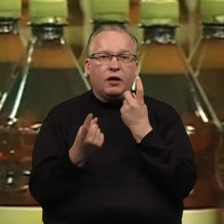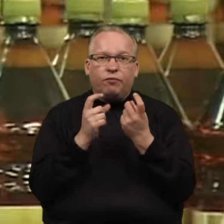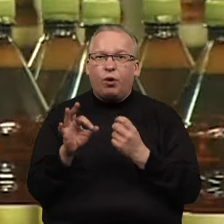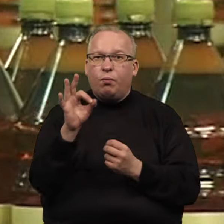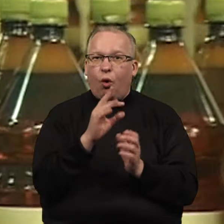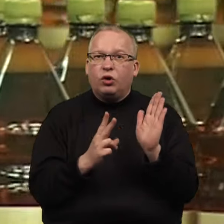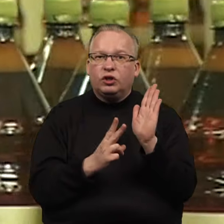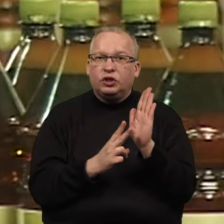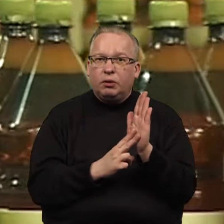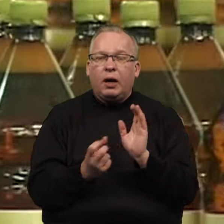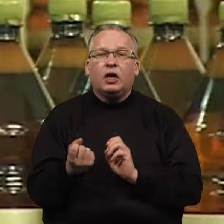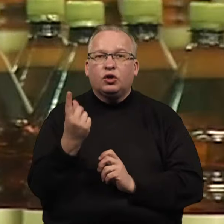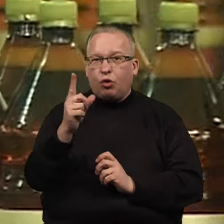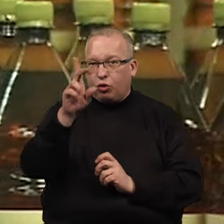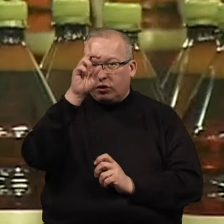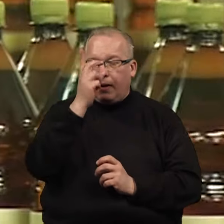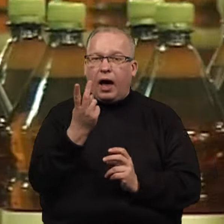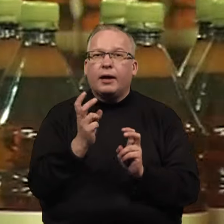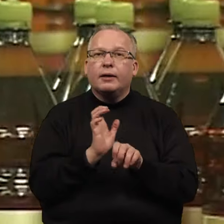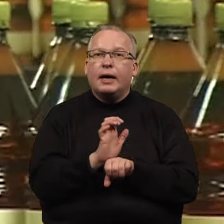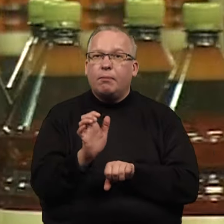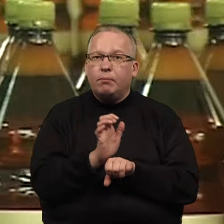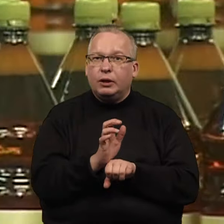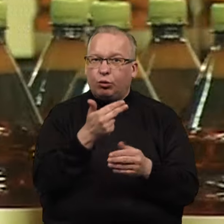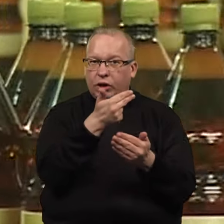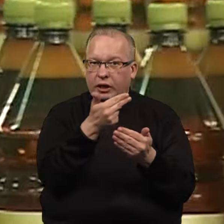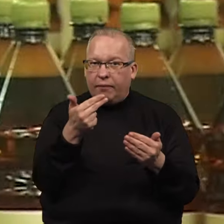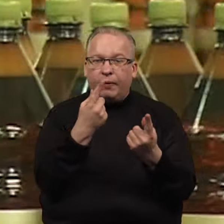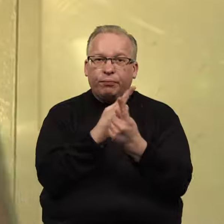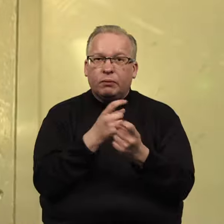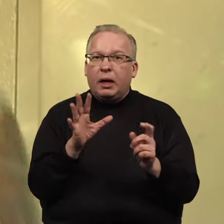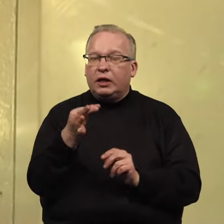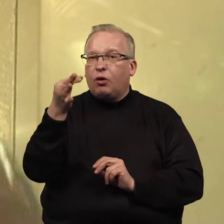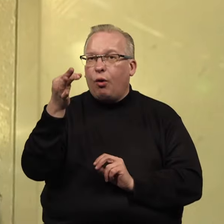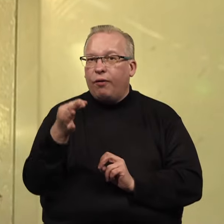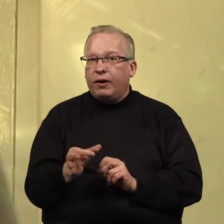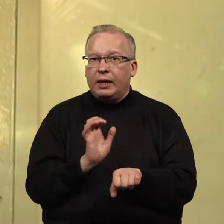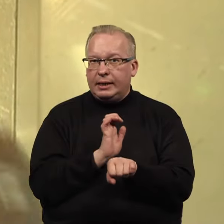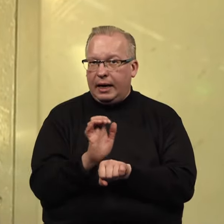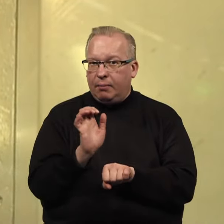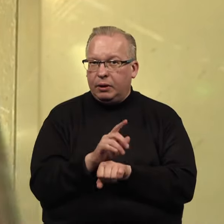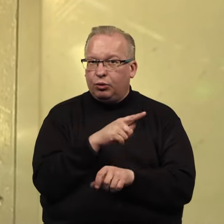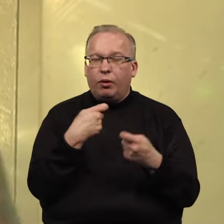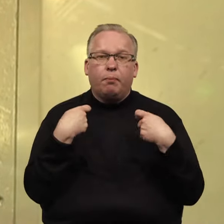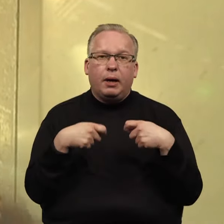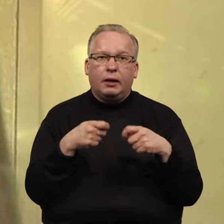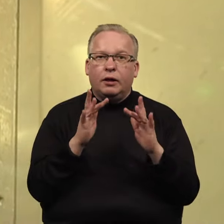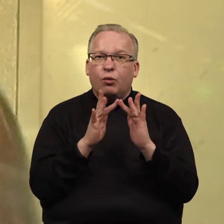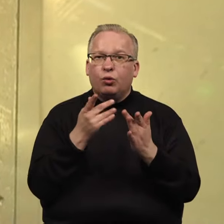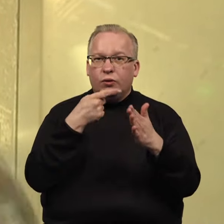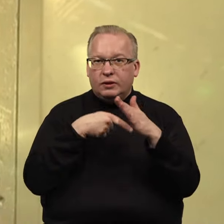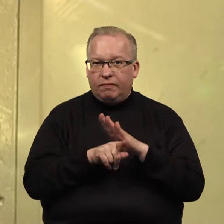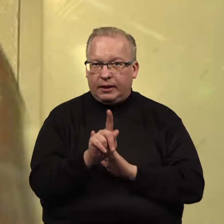ženklinimą kilmėje šalį ar gamindoje. Ši informacija skelbiama tik oficialiuose gamintojų ir prekiautojų svetainėse.